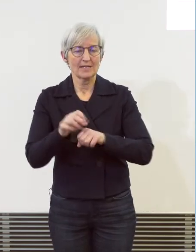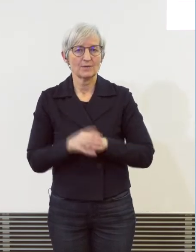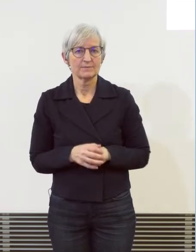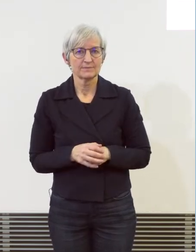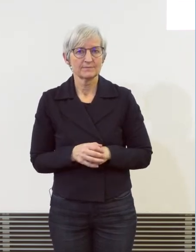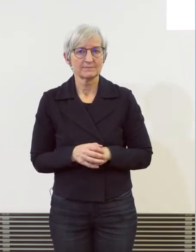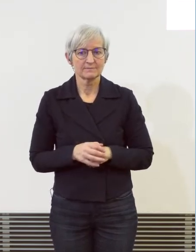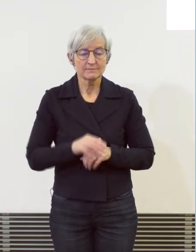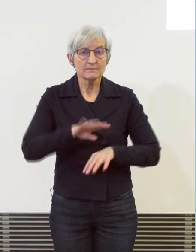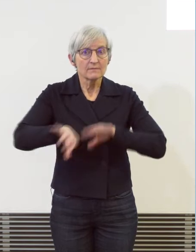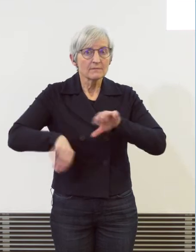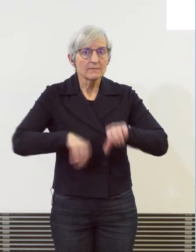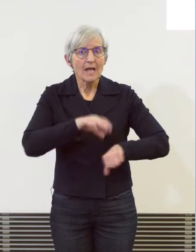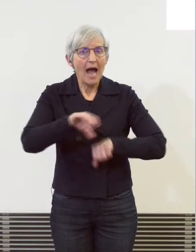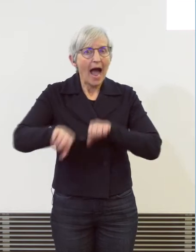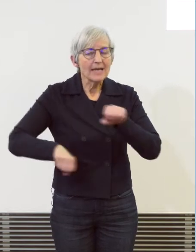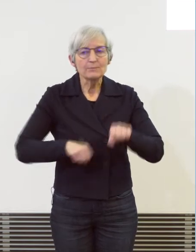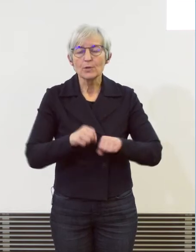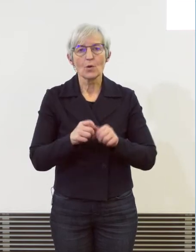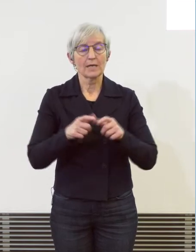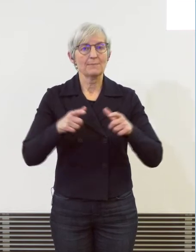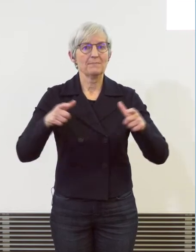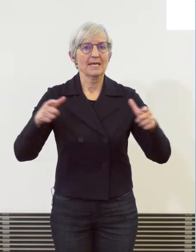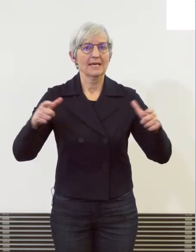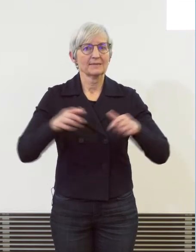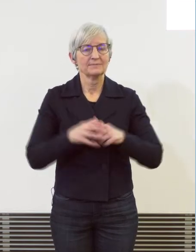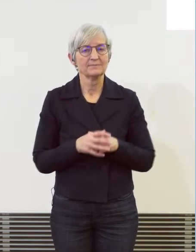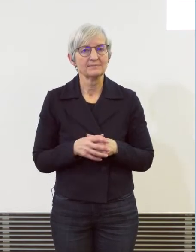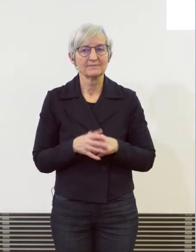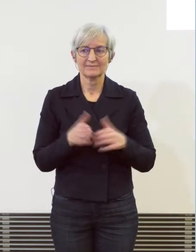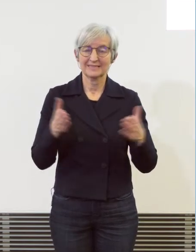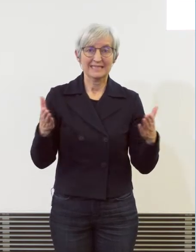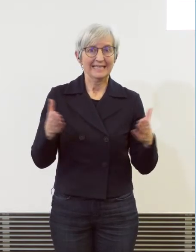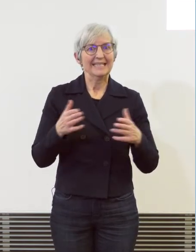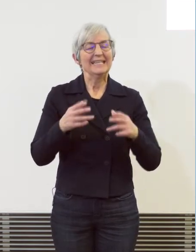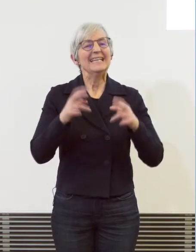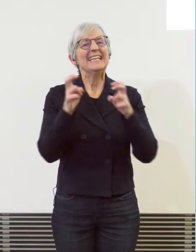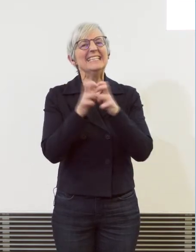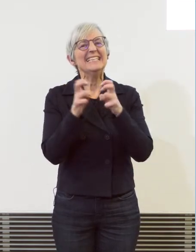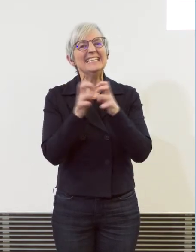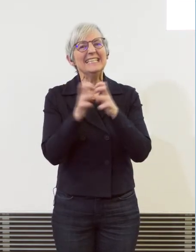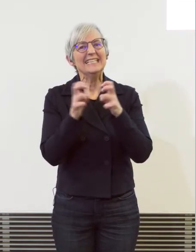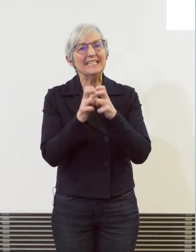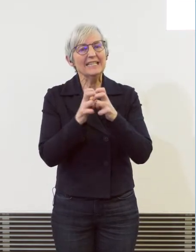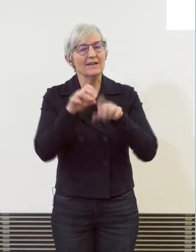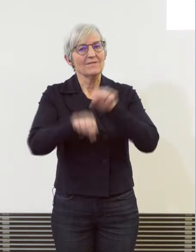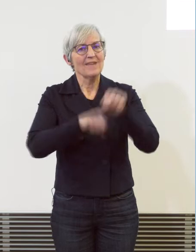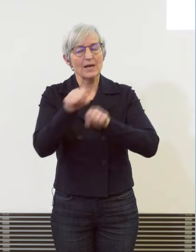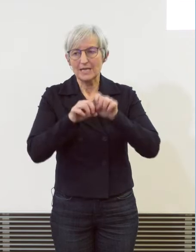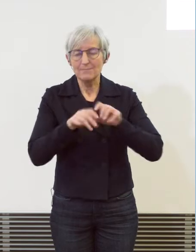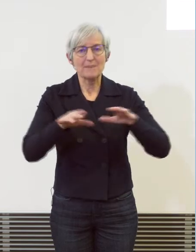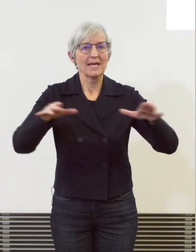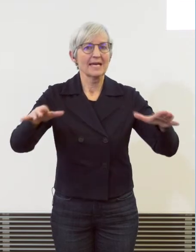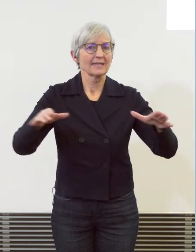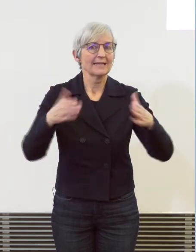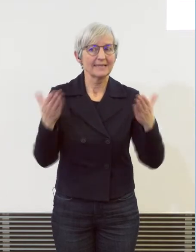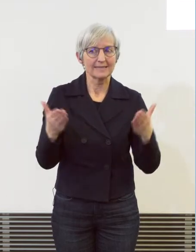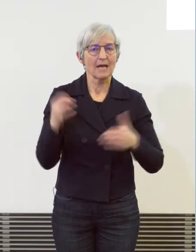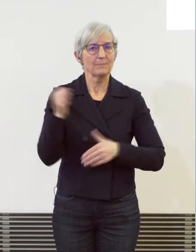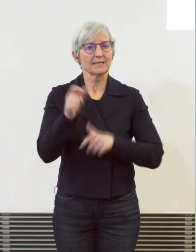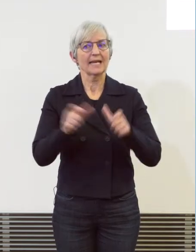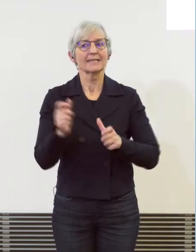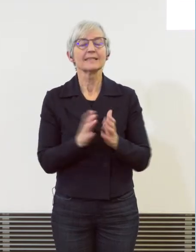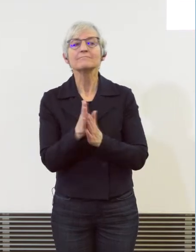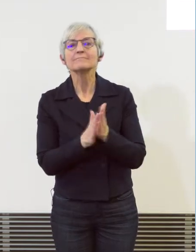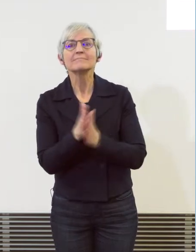Tätenschaft auch immer mehr Ziele. Die hohe Nachfrage und die hohen Occasionspreise sind ein zusätzlicher